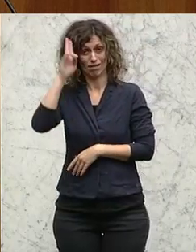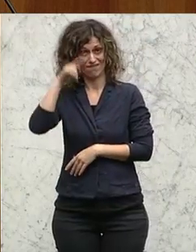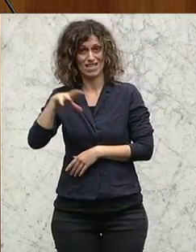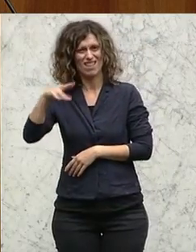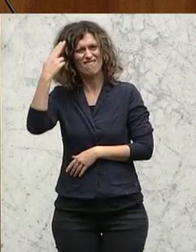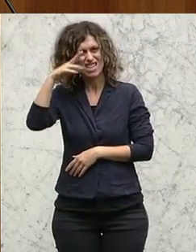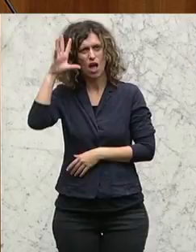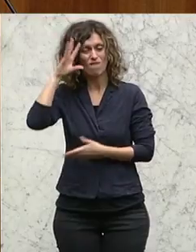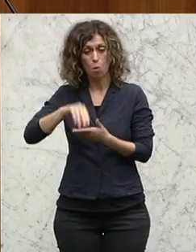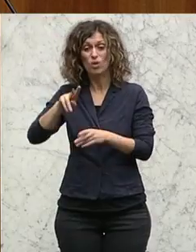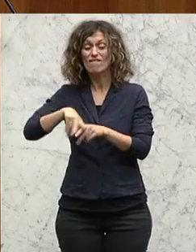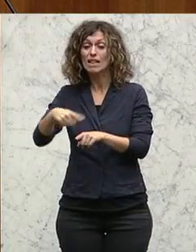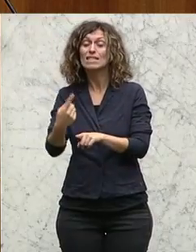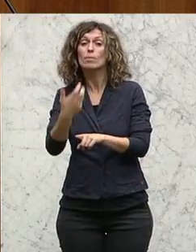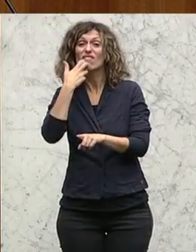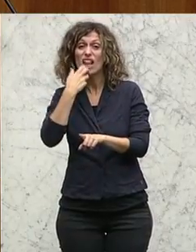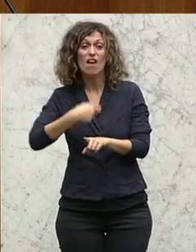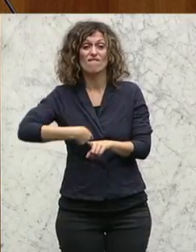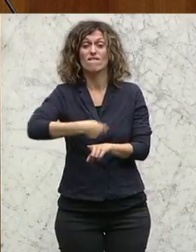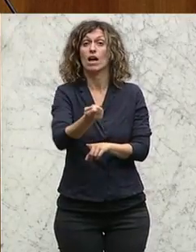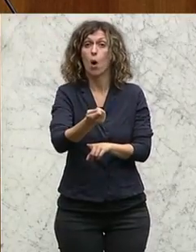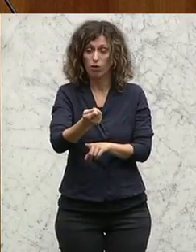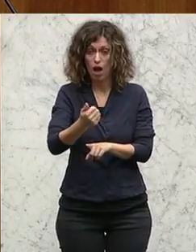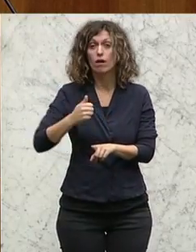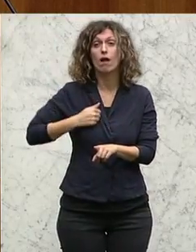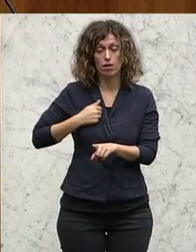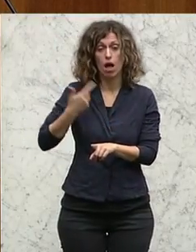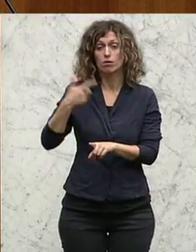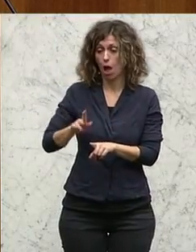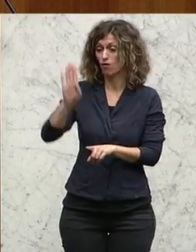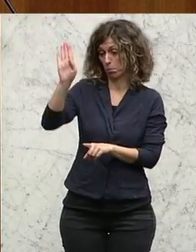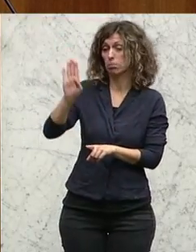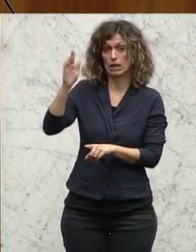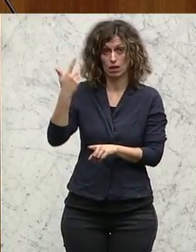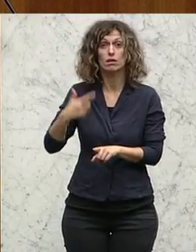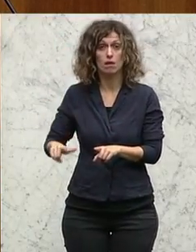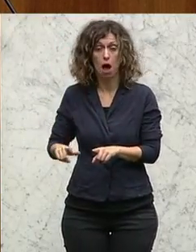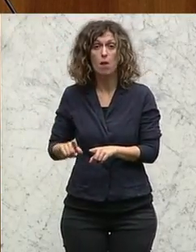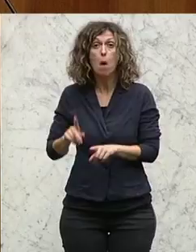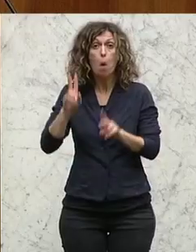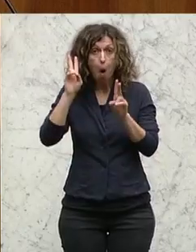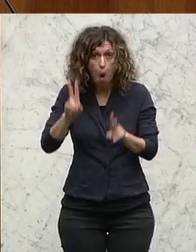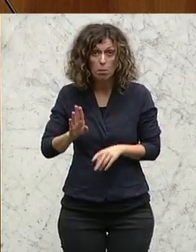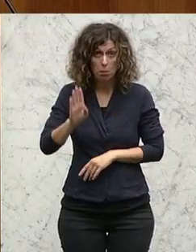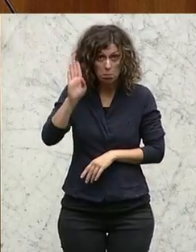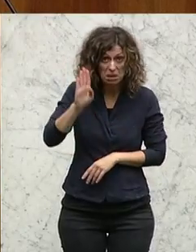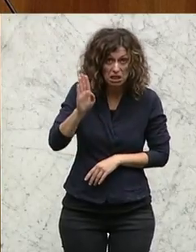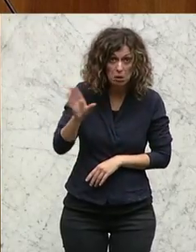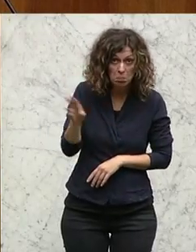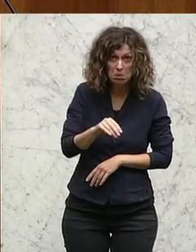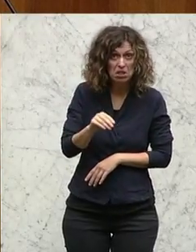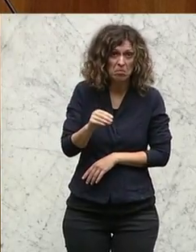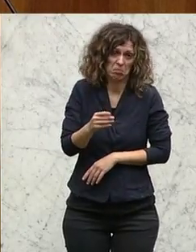wohnen, verkaufen will, dann dürfen die Kanadier mitbieten. Das ist klar. Aber ob Sie das tun werden, ist sehr zweifelhaft, weil